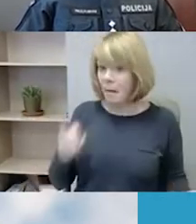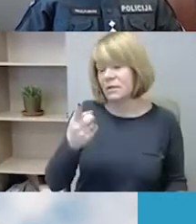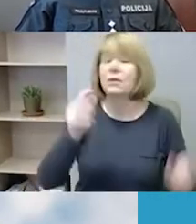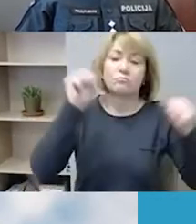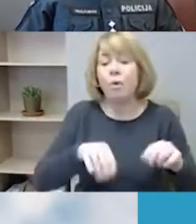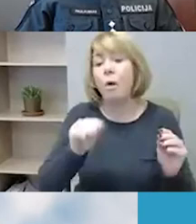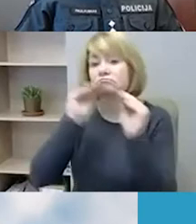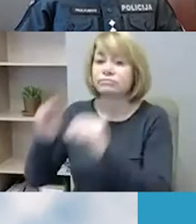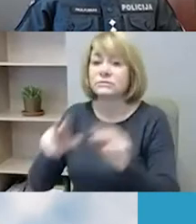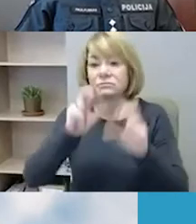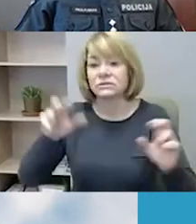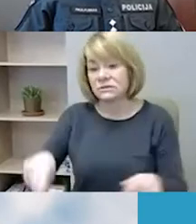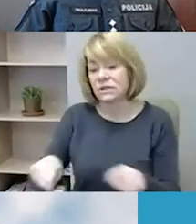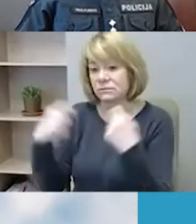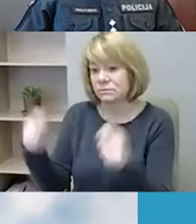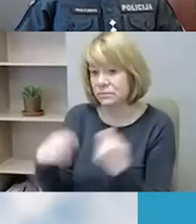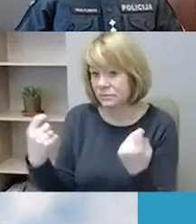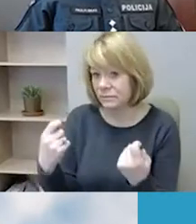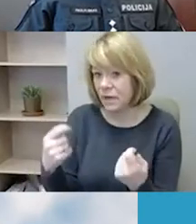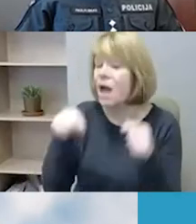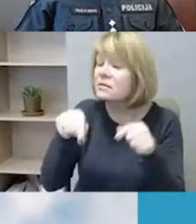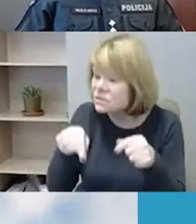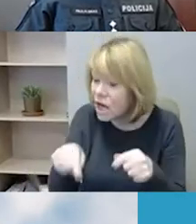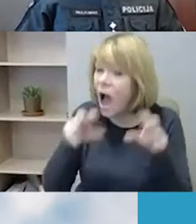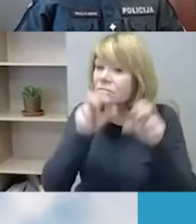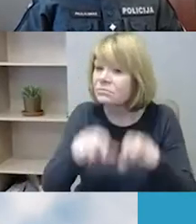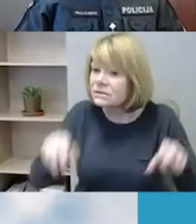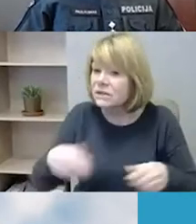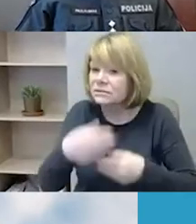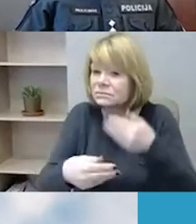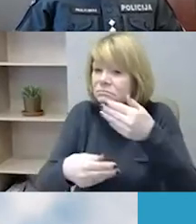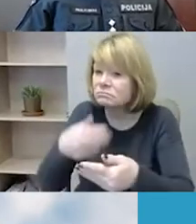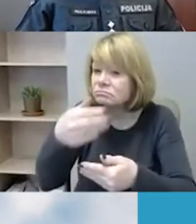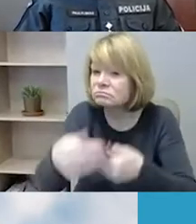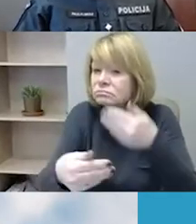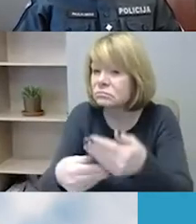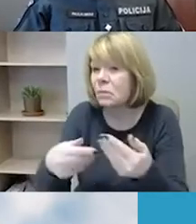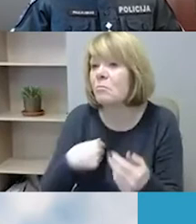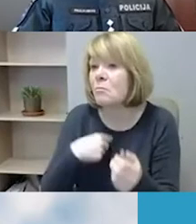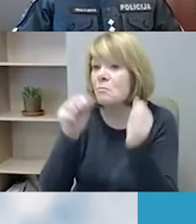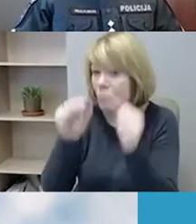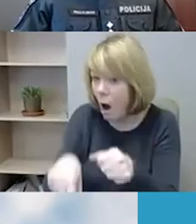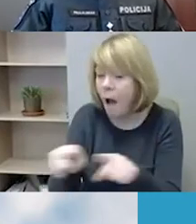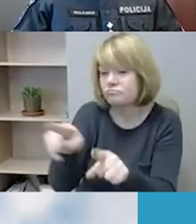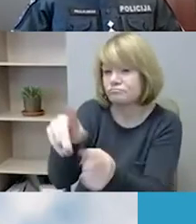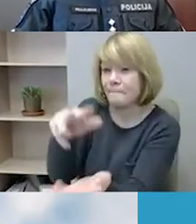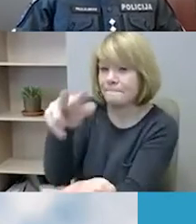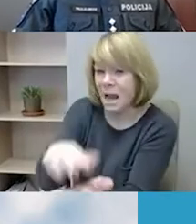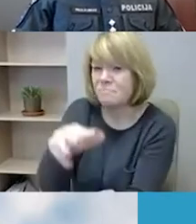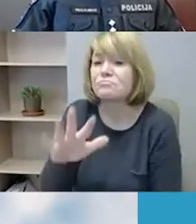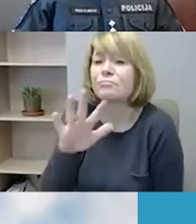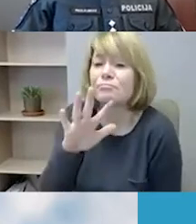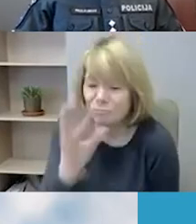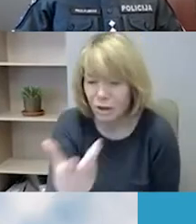Ir tikrai administracinėme procese turime nemažai įrankių, kaip tą asmenį nusistatyti, kuris tai padarė, ir